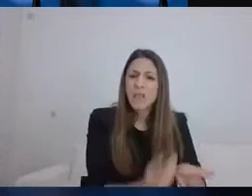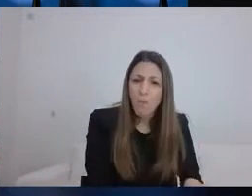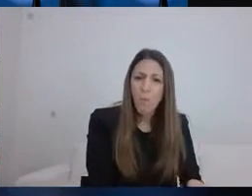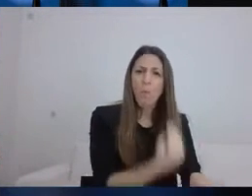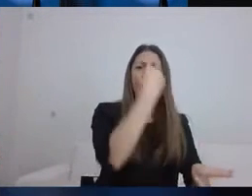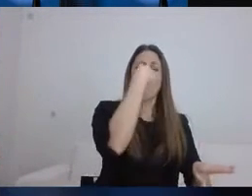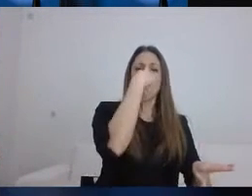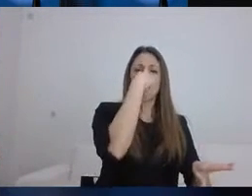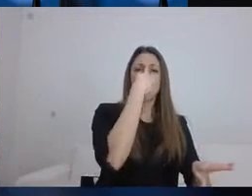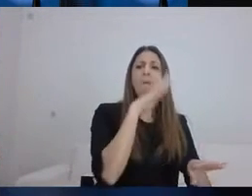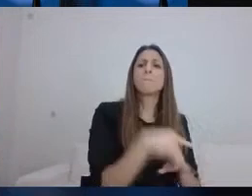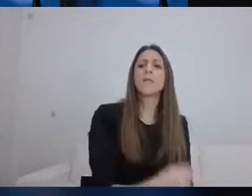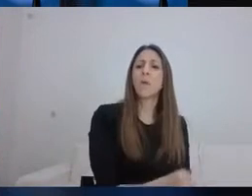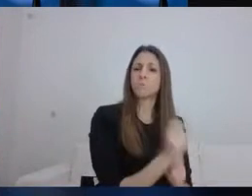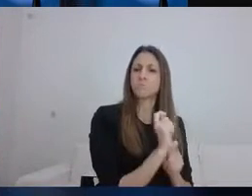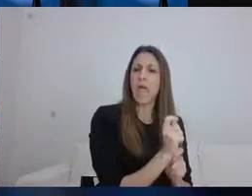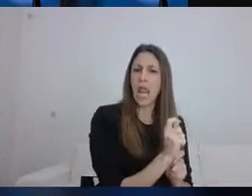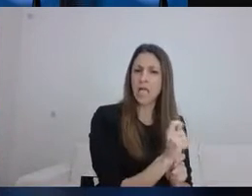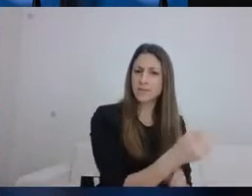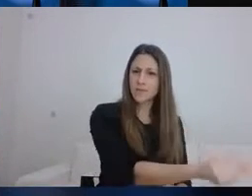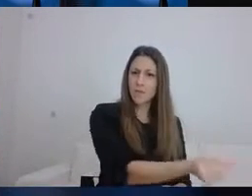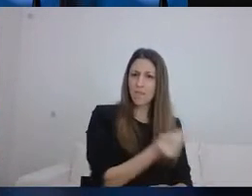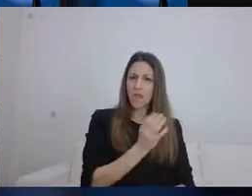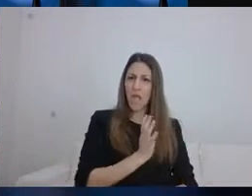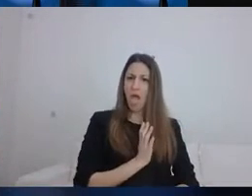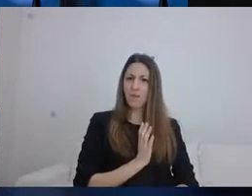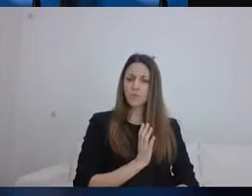έπρεπε να το ανοίξουμε περισσότερο, να ενημερωθούν περισσότερο και οι Ευρωπαίοι πολίτες.